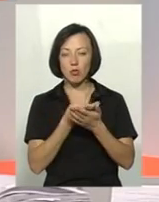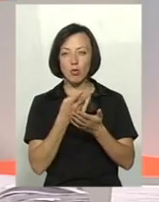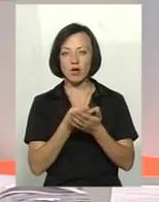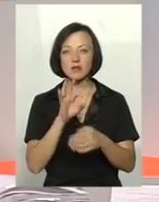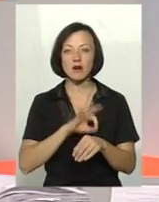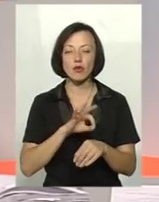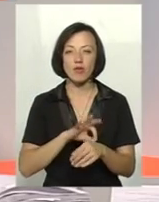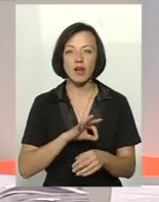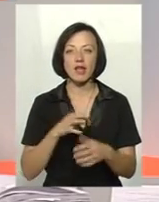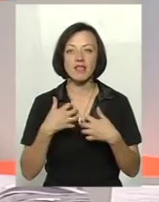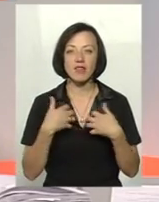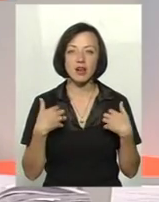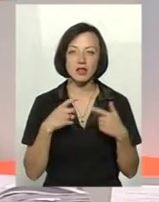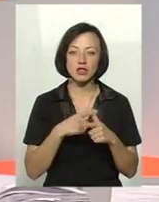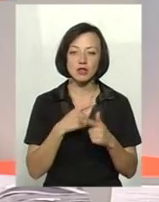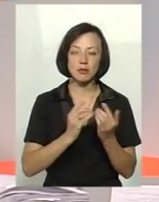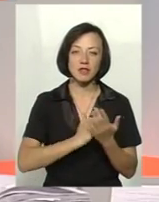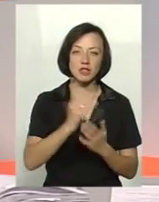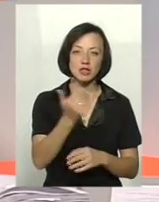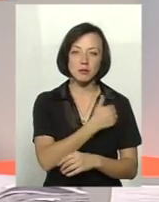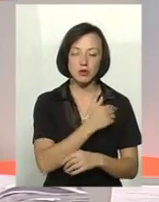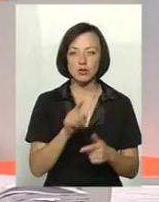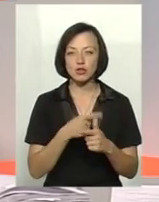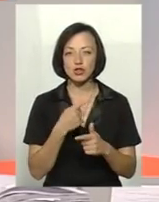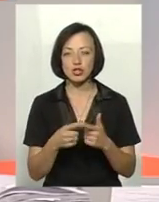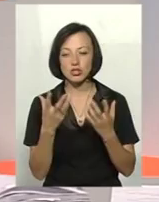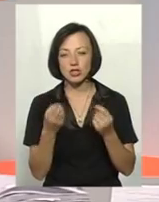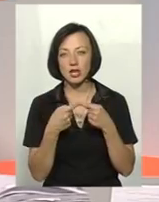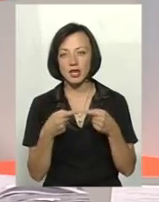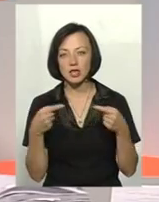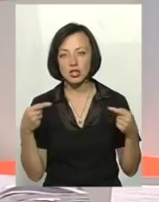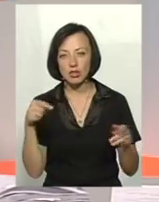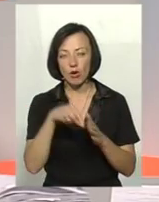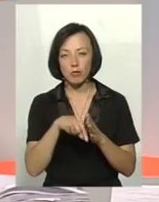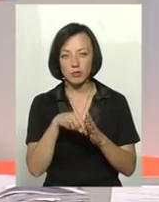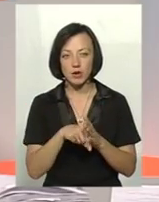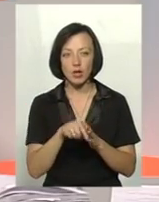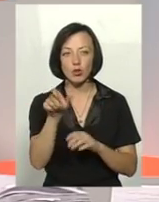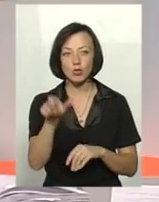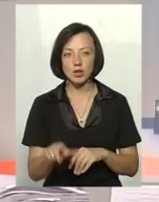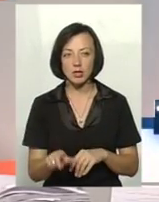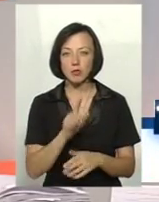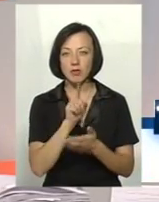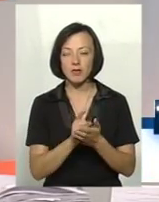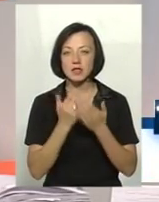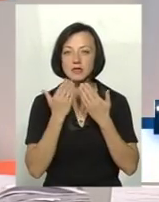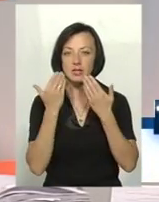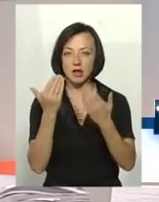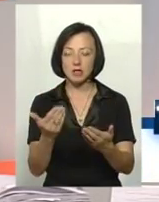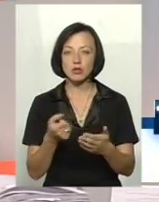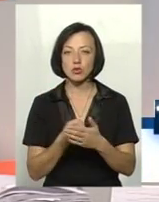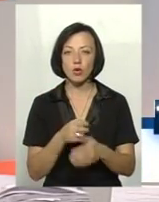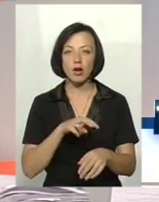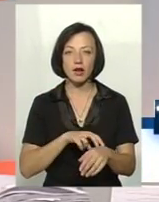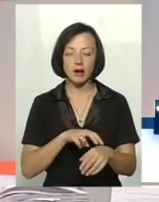захворювання тварини, чи це підвищення температури, чи, значить, ще якісь там, значить, фактори, людина повинна звертатися до